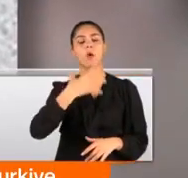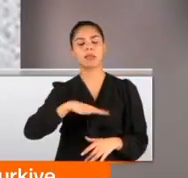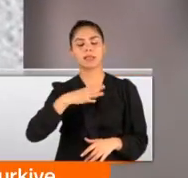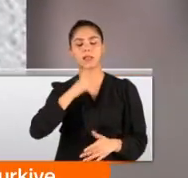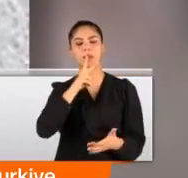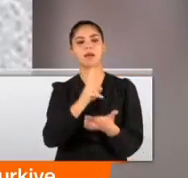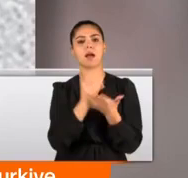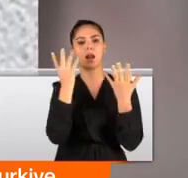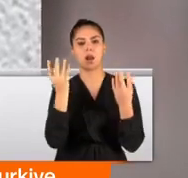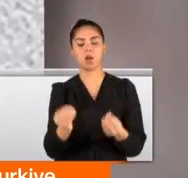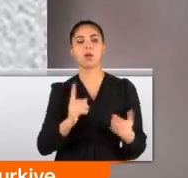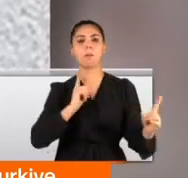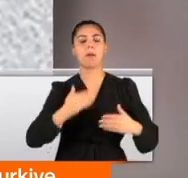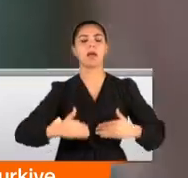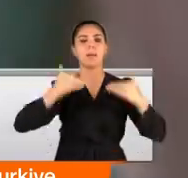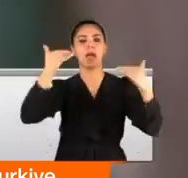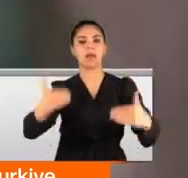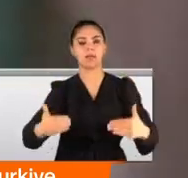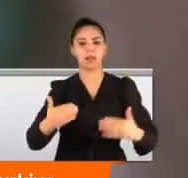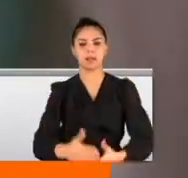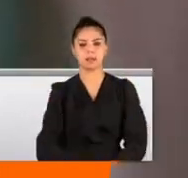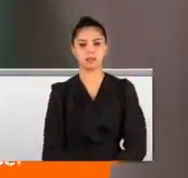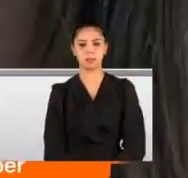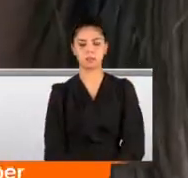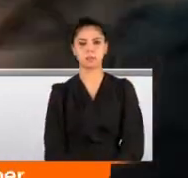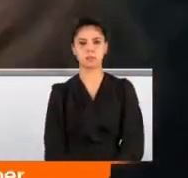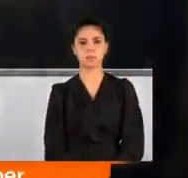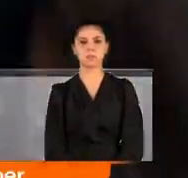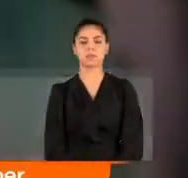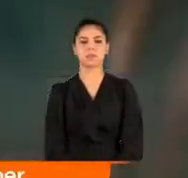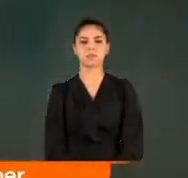alınmasına karar verdi. Duruşma ertelendi. Seni asla bırak.